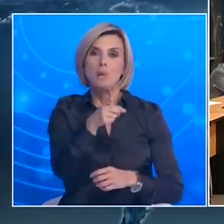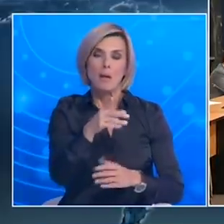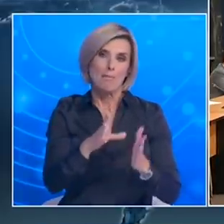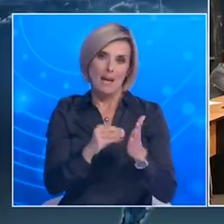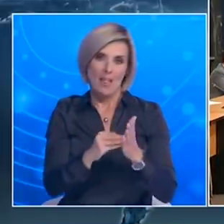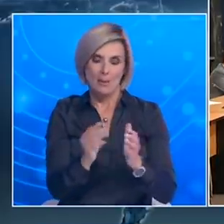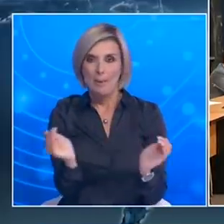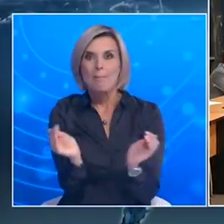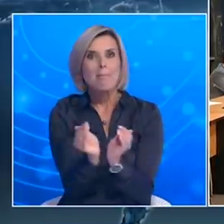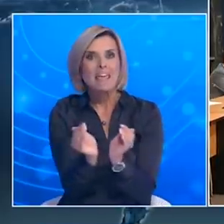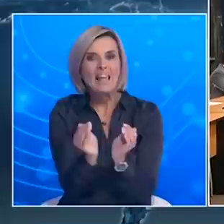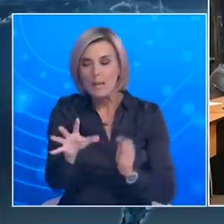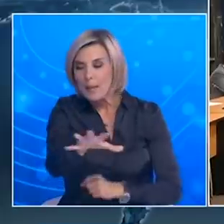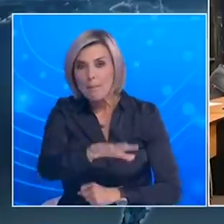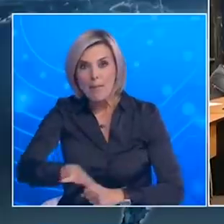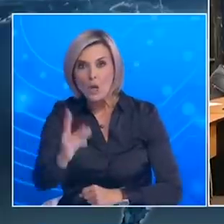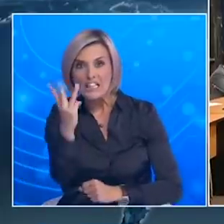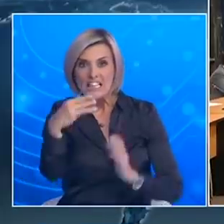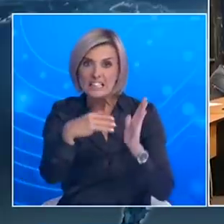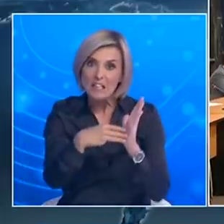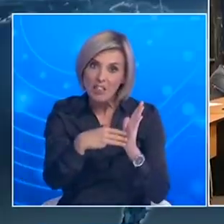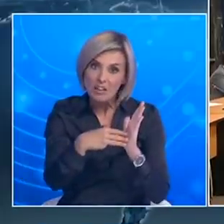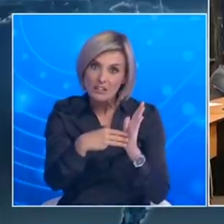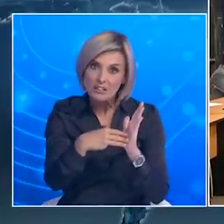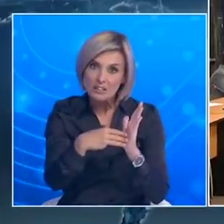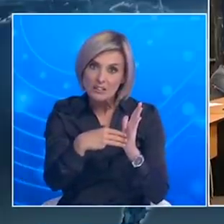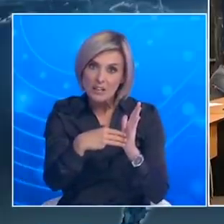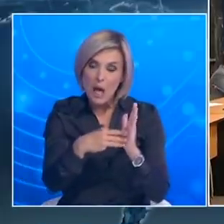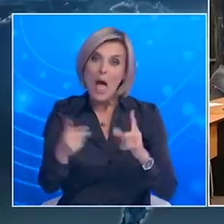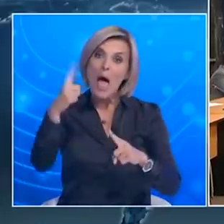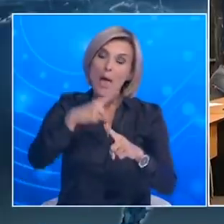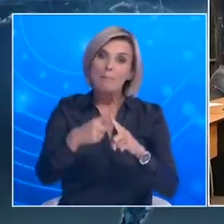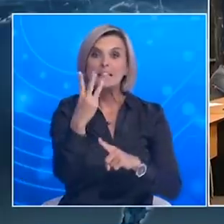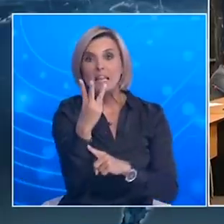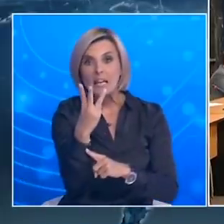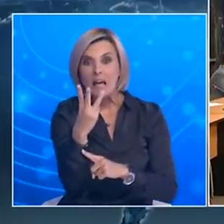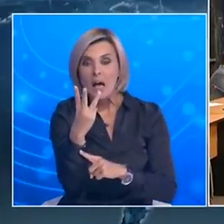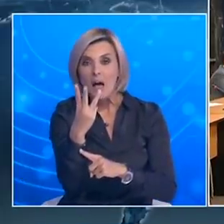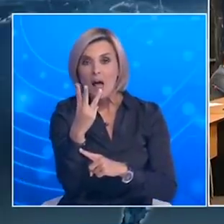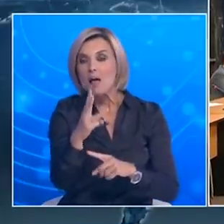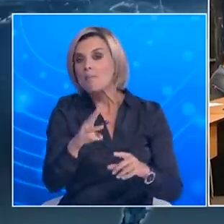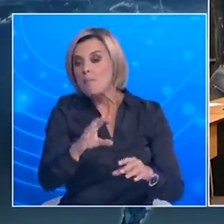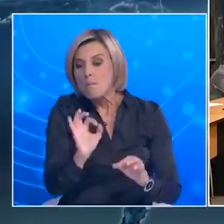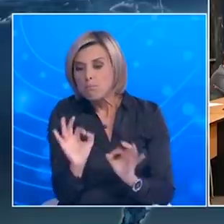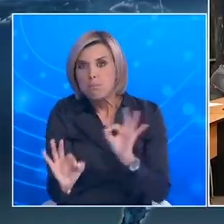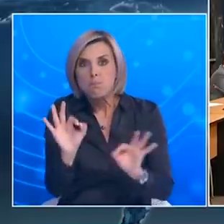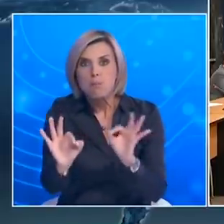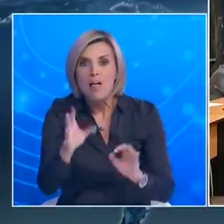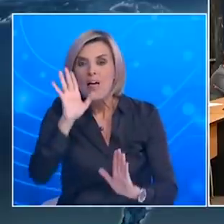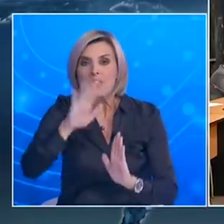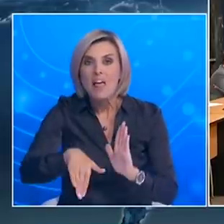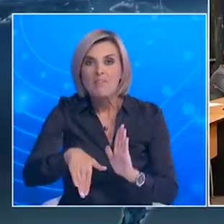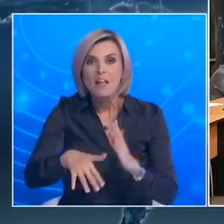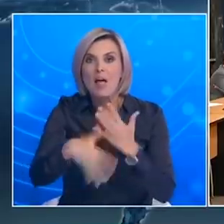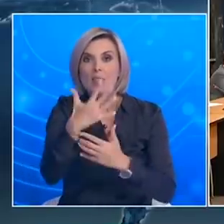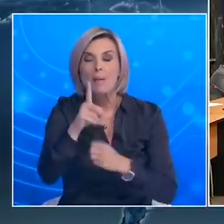ένας στους χίλιους Έλληνες είναι ένα ενεργό κρούσμα Και προς τον κύριο Κοντοζαμάνη πόσο έχουν αυξηθεί τις τελευταίες 15 μέρες